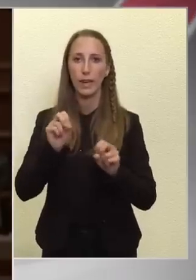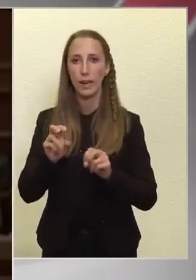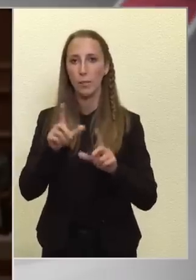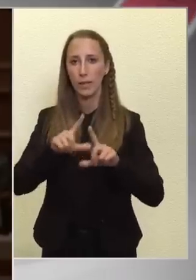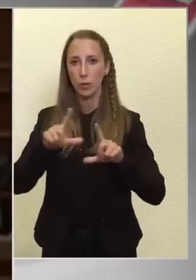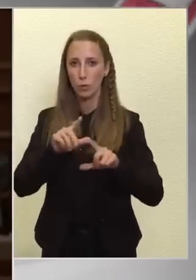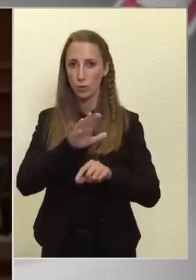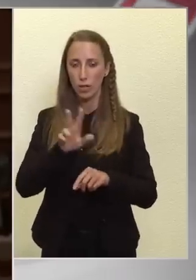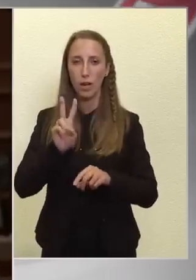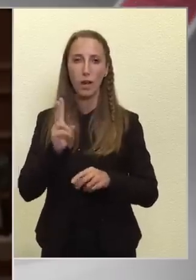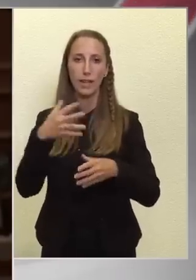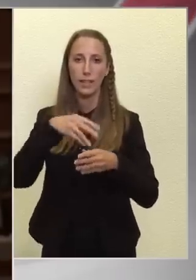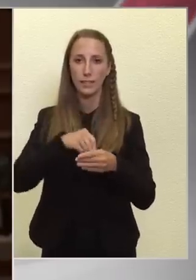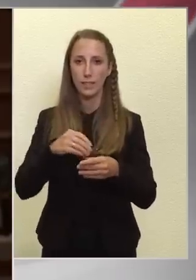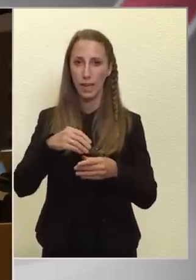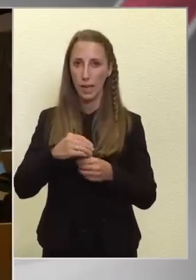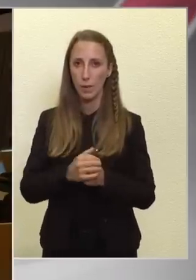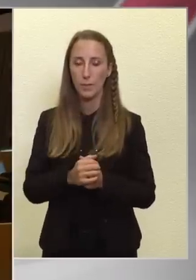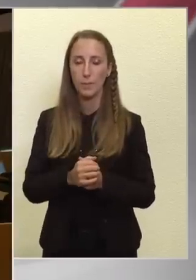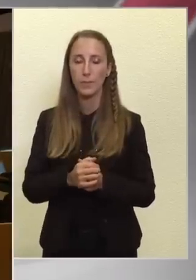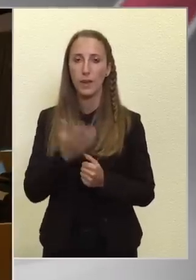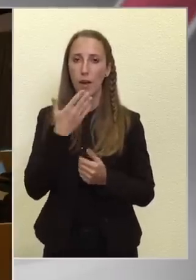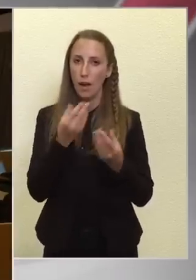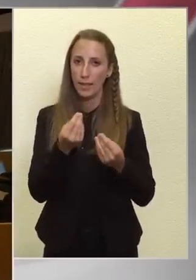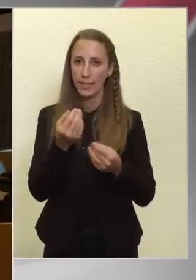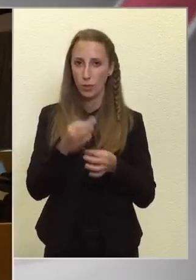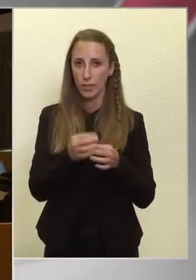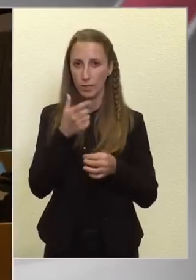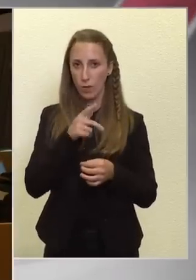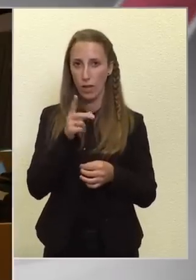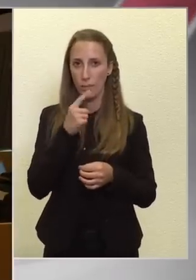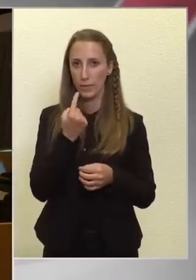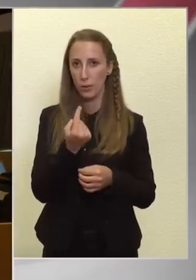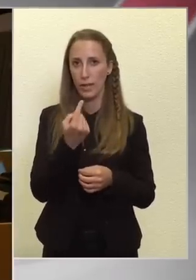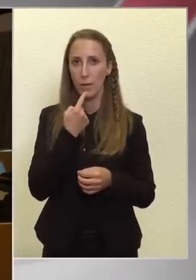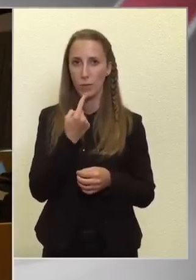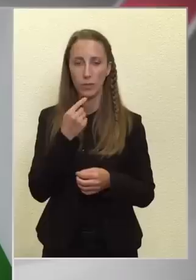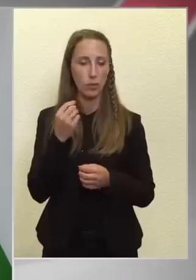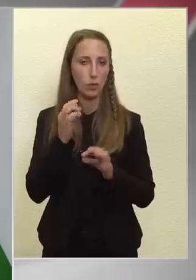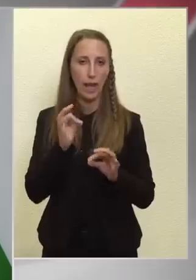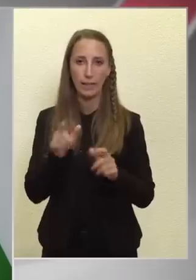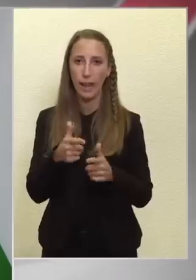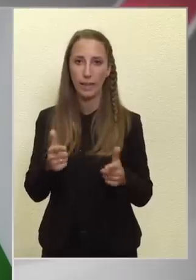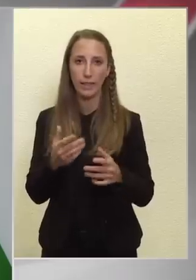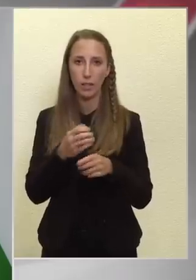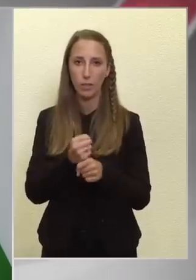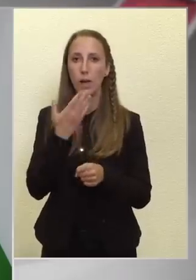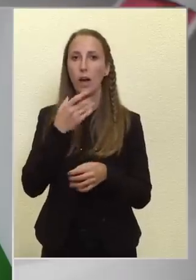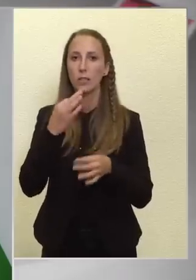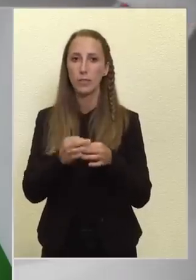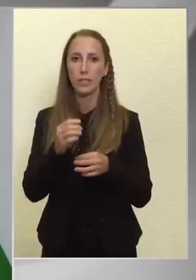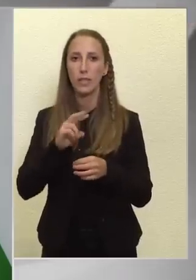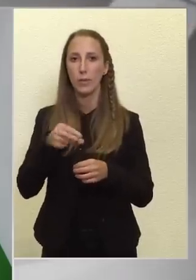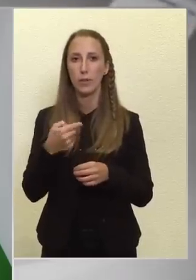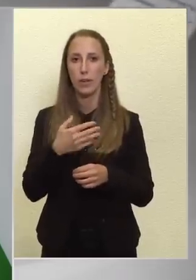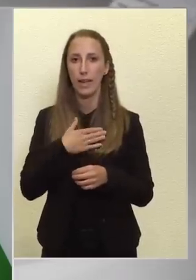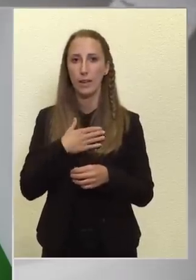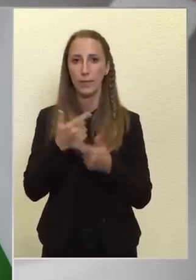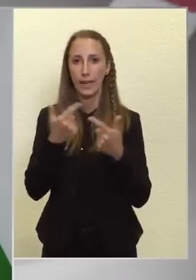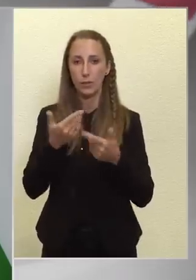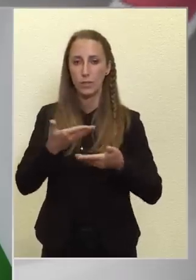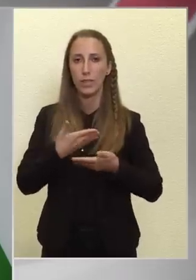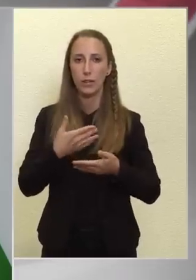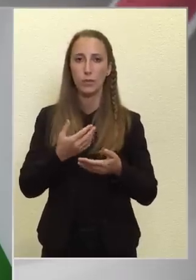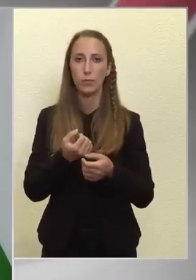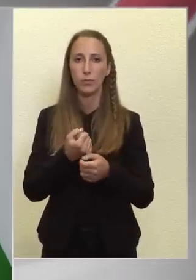vesznek ebben a... Ha ennyi történt volna, amit ön elmond, akkor nagyon helytelennek tartanám, de ha az történt, amiről engem tájékoztattak, hogy megsértette a